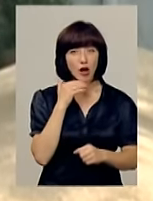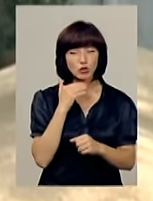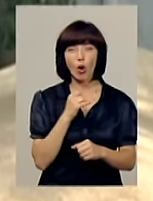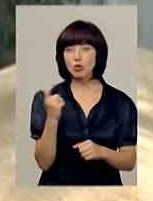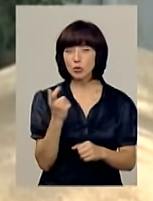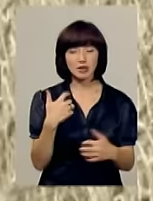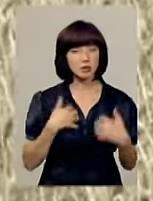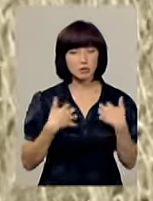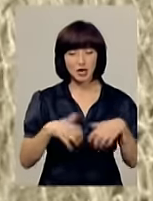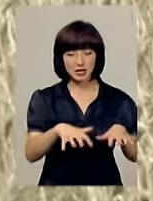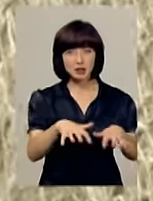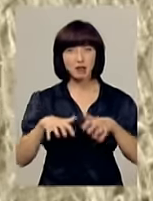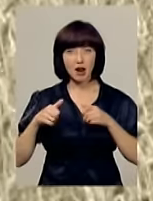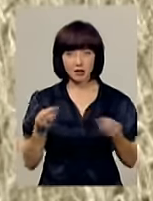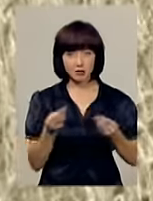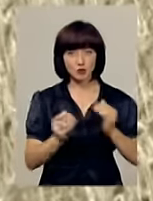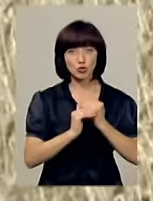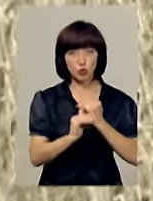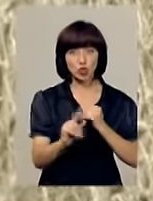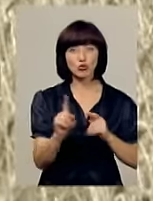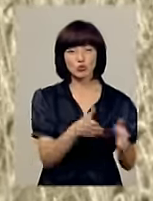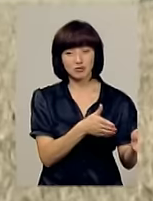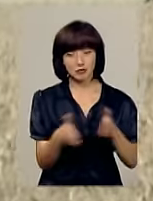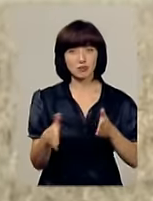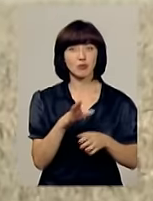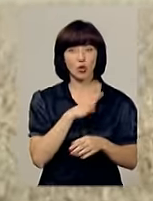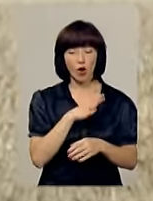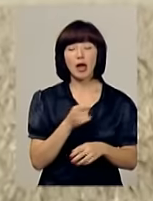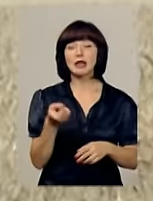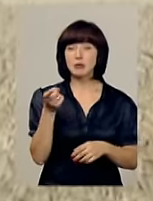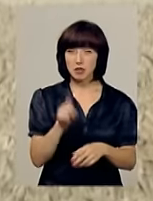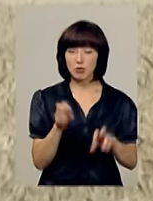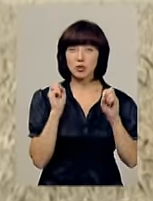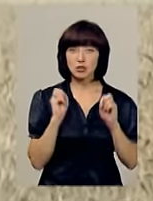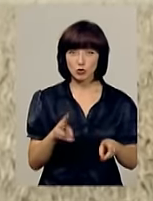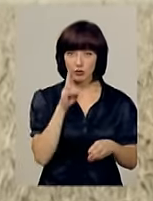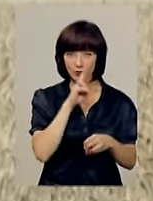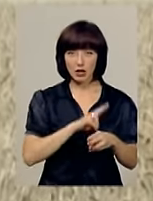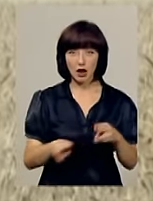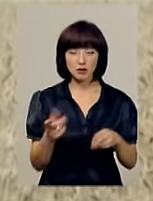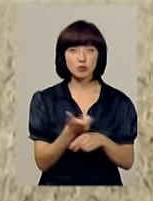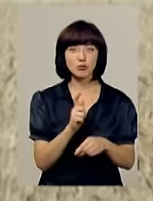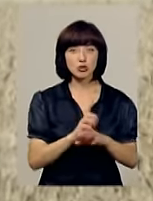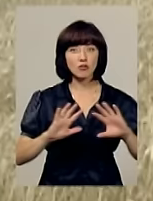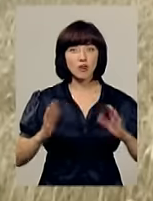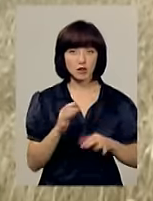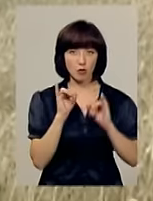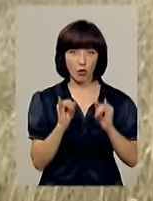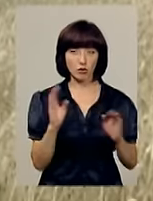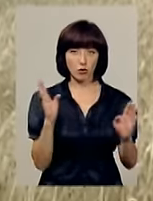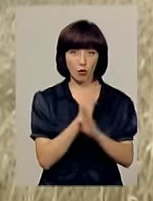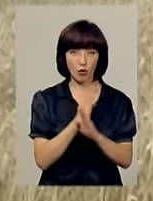не поспішають забирати урожай з поля, аби зерно дійшло до кондиції, тим самим ризикуючи втратити більше у разі негоди.